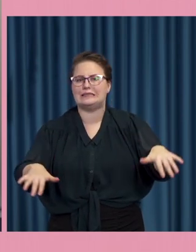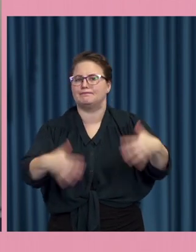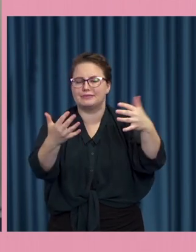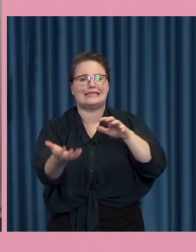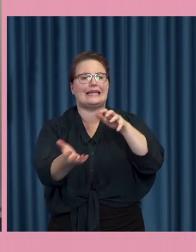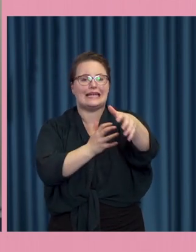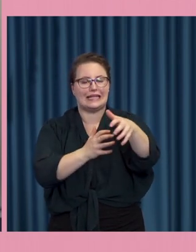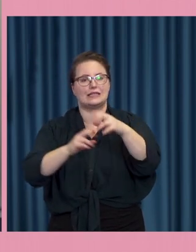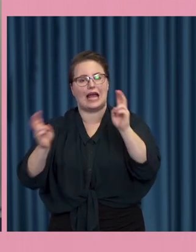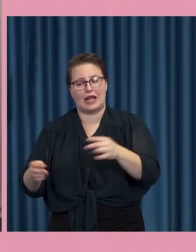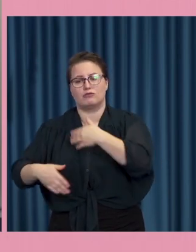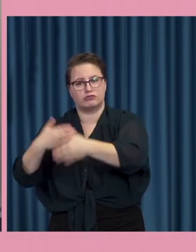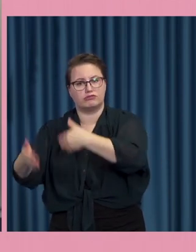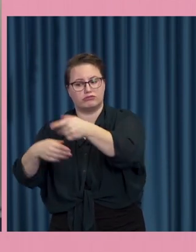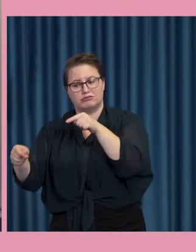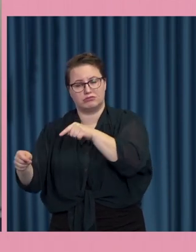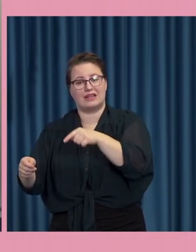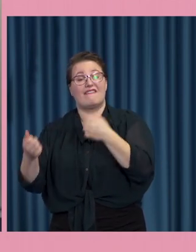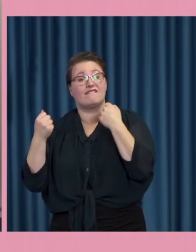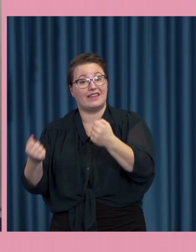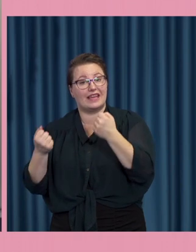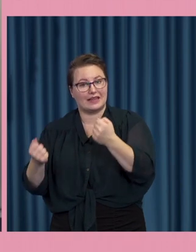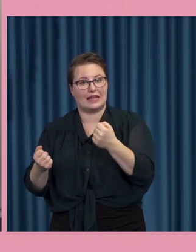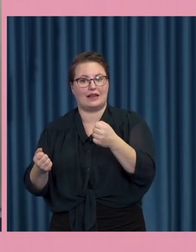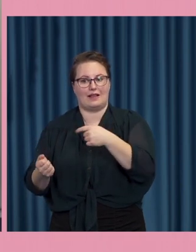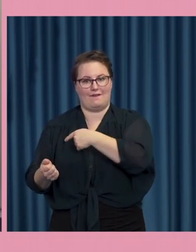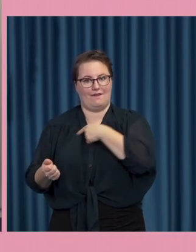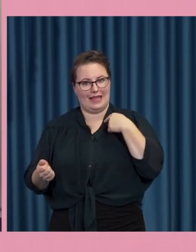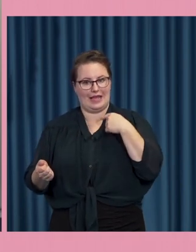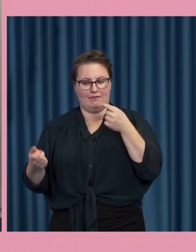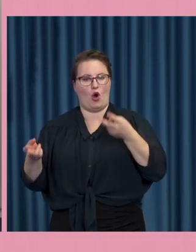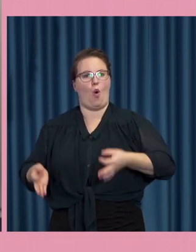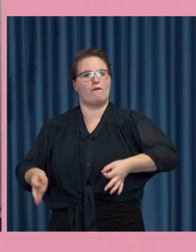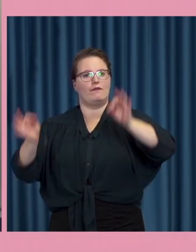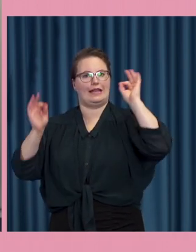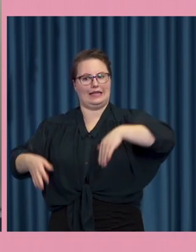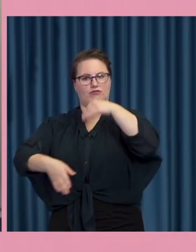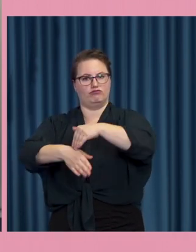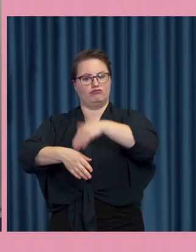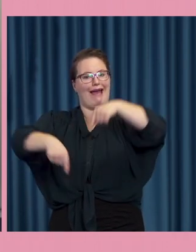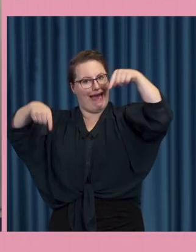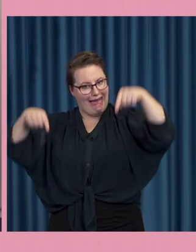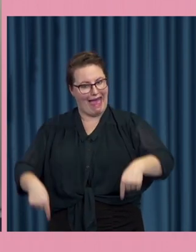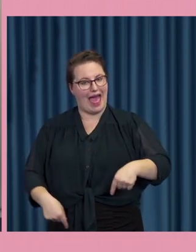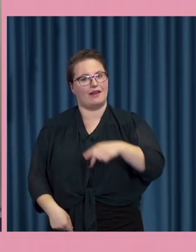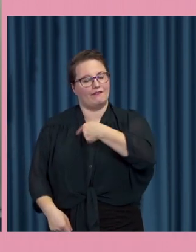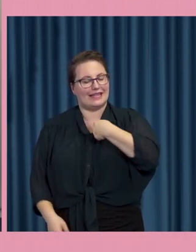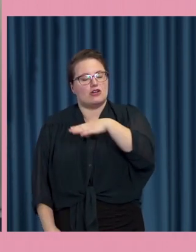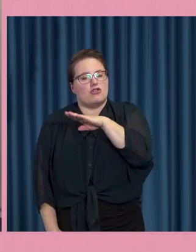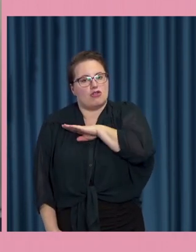helt nödvändigt att offentligt påpeka att här pågår det ett